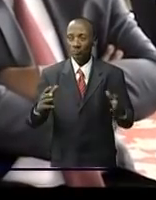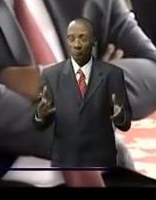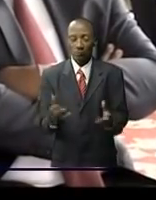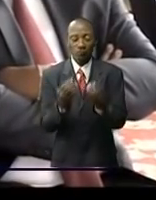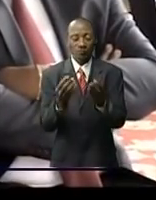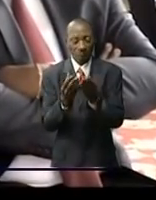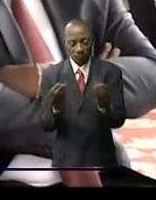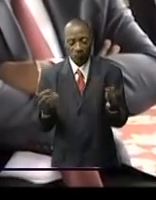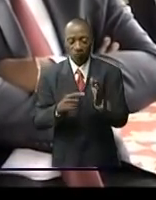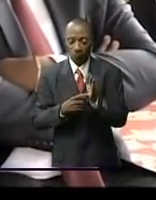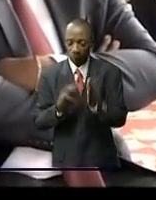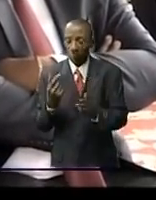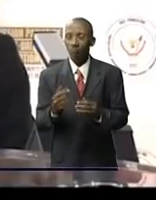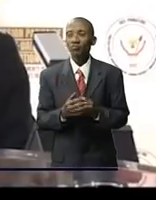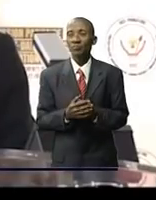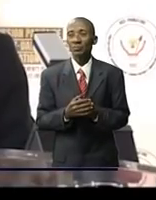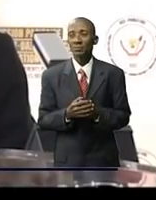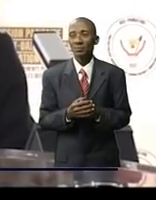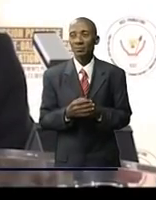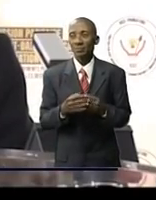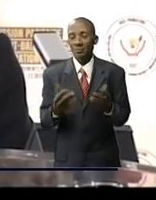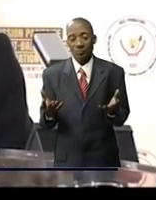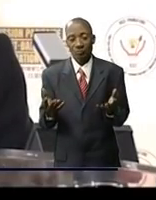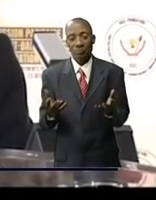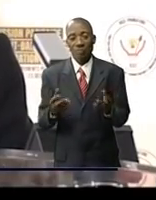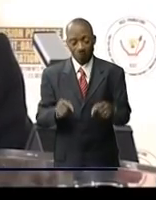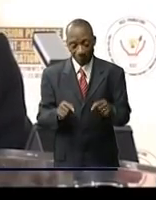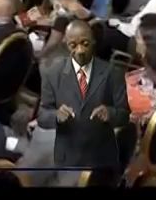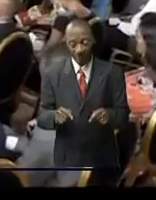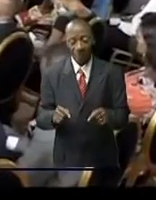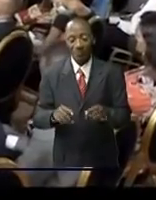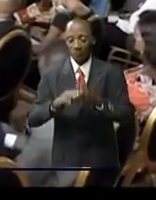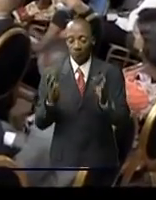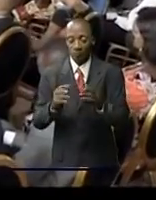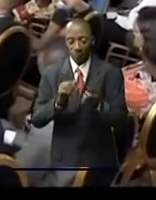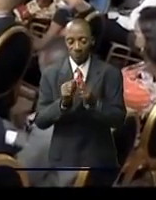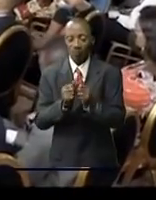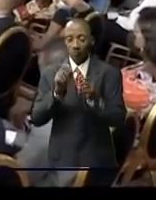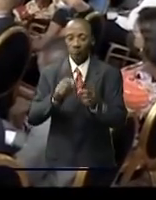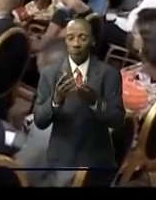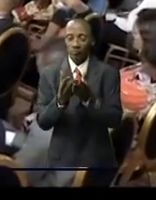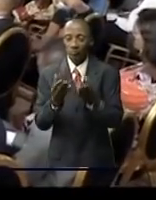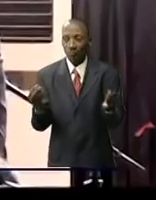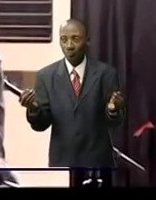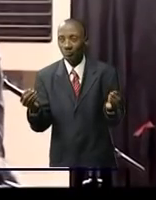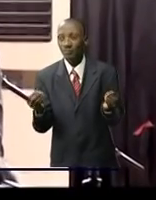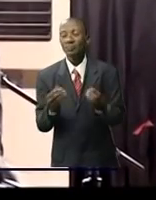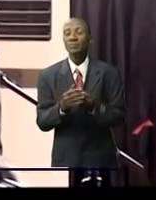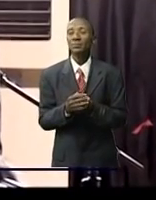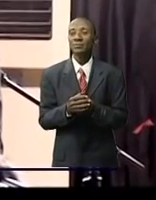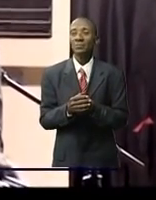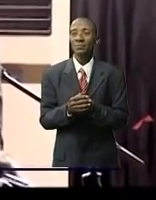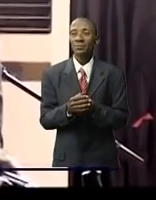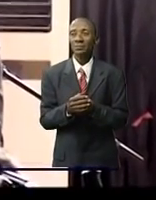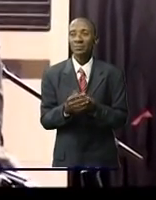Bien que ce déroulant, nous a dit centre-ville, Jean-Michel Samalou Koundé-King, de suivre et de près ses travaux. Le vice-premier ministre, ministre et la